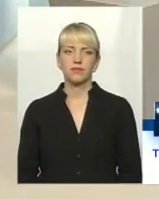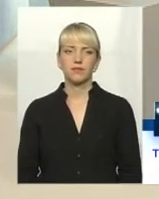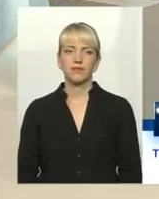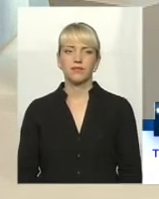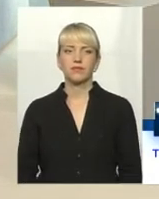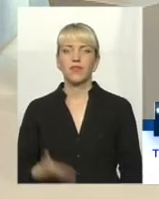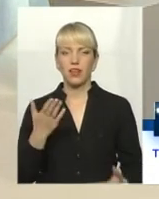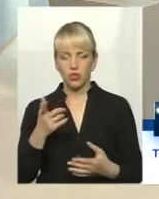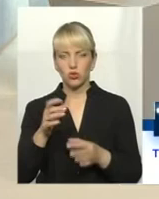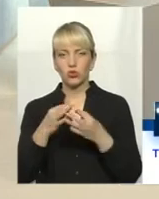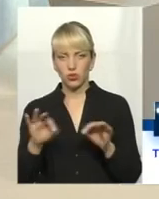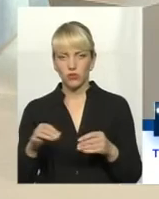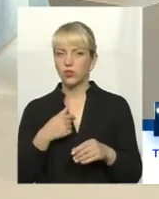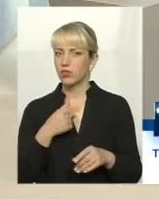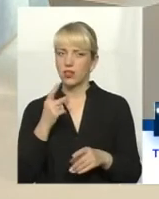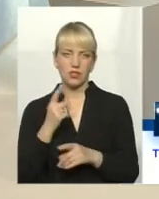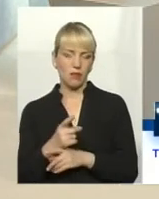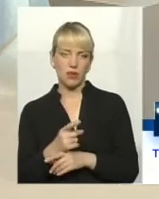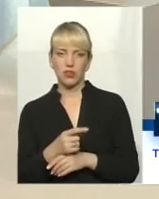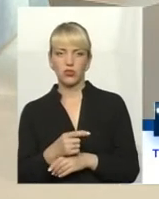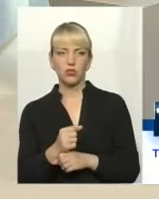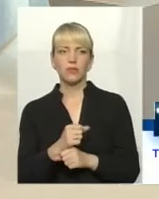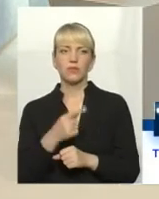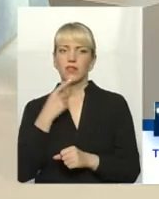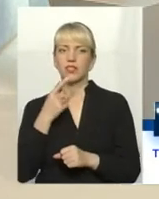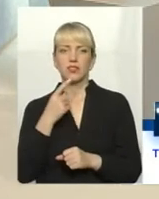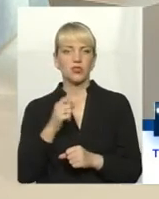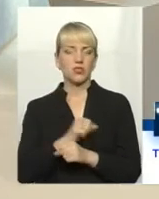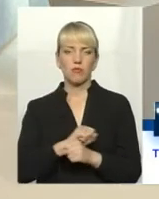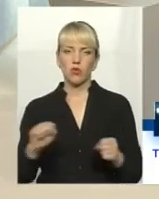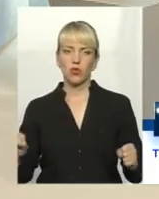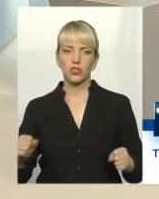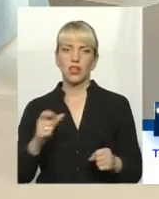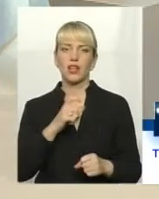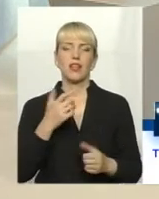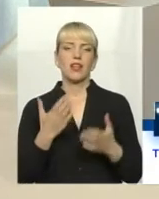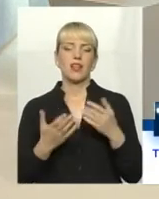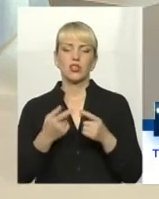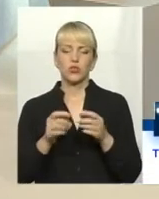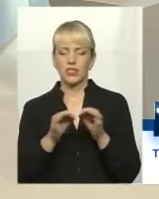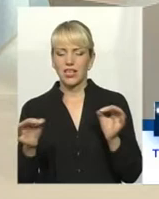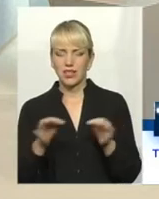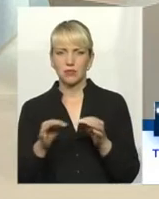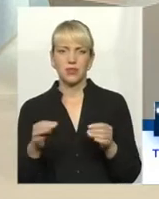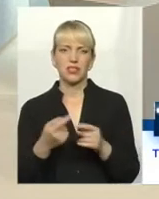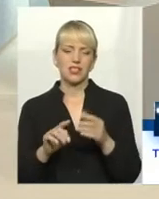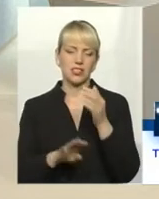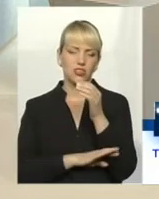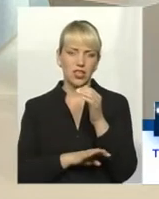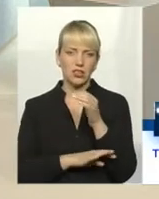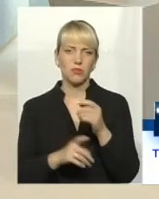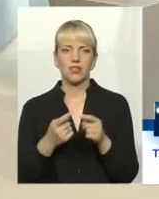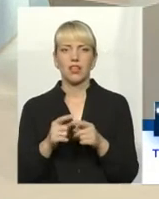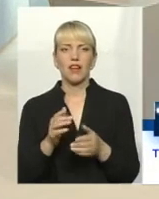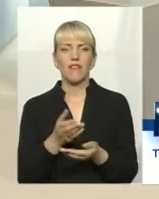Якщо ви дозволите, все-таки заперечую. Звичайно, не можна. Ні, ну звичайно, якщо це хмис, якщо це якесь там відходить, деревини, ще,